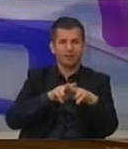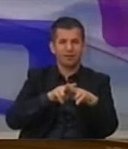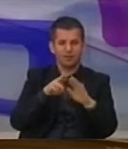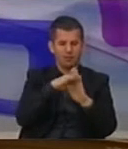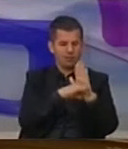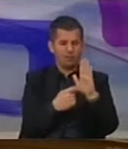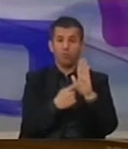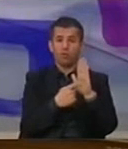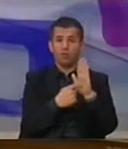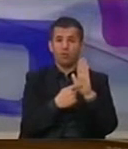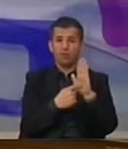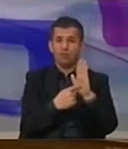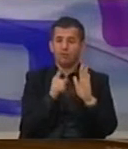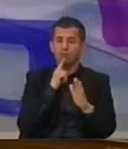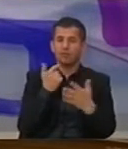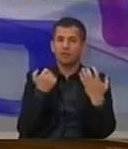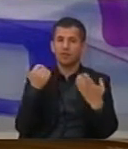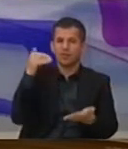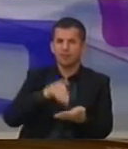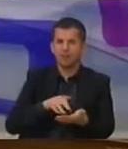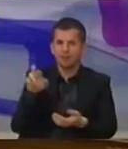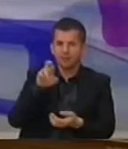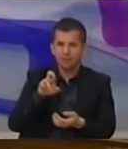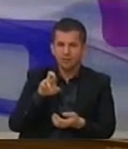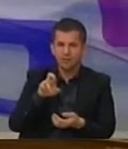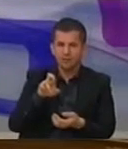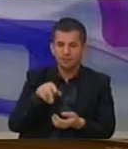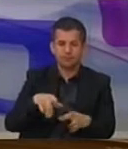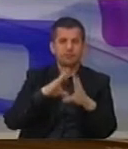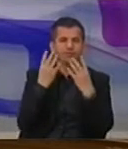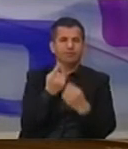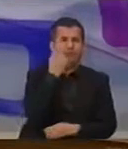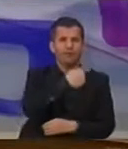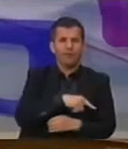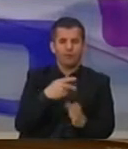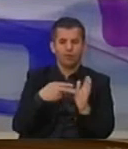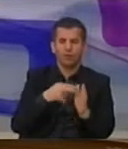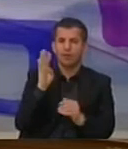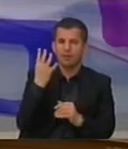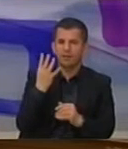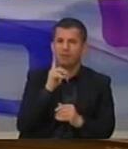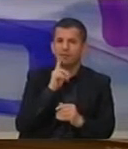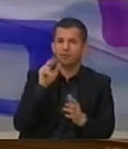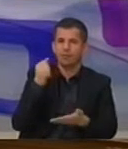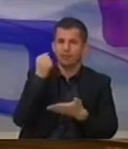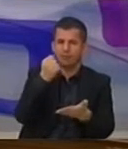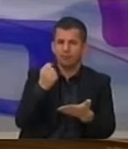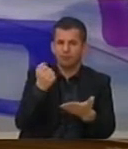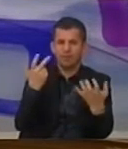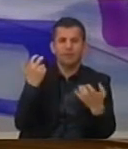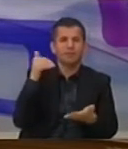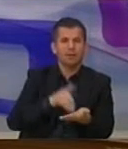për subvencionime, nbi 600.000 euro, ndërsa gjatë gjithë vitit 2014 janë dhenë 800.000 euro.